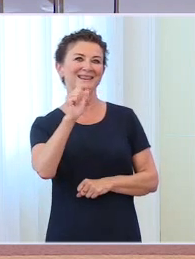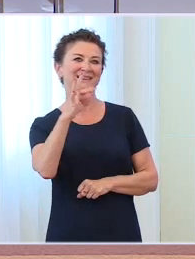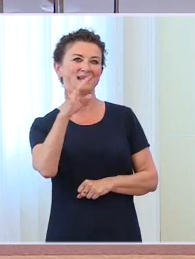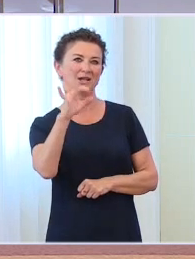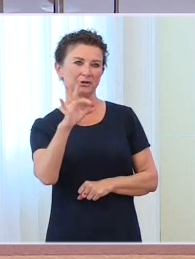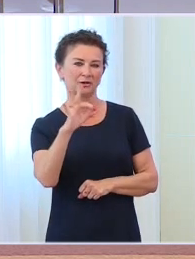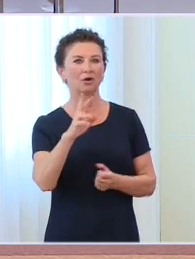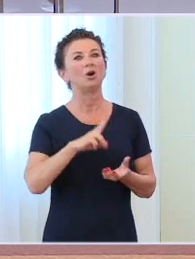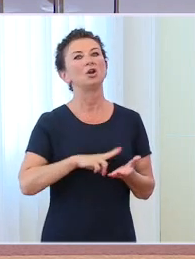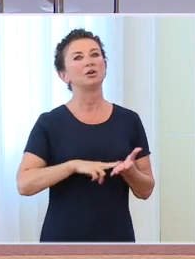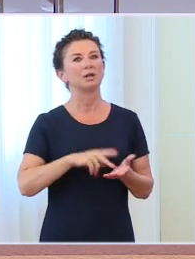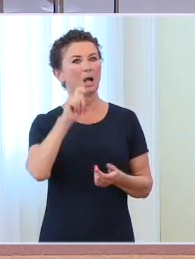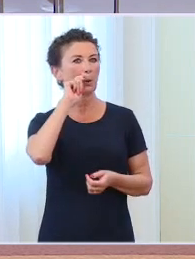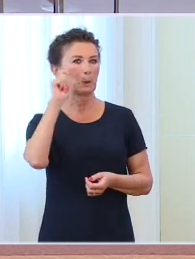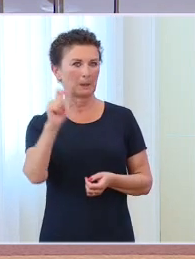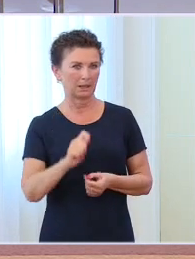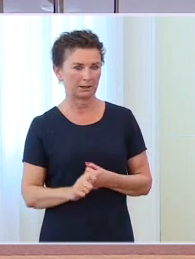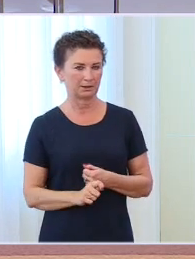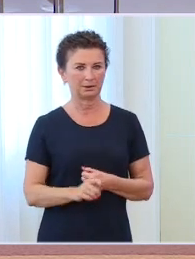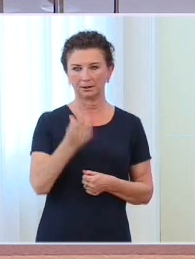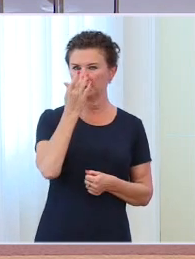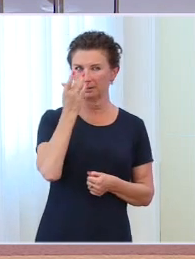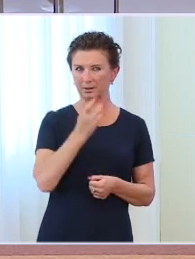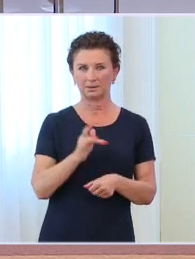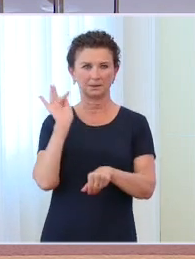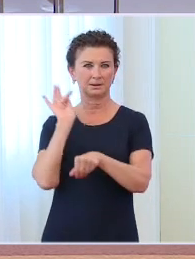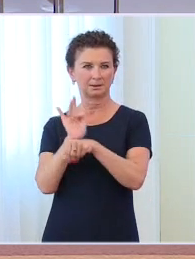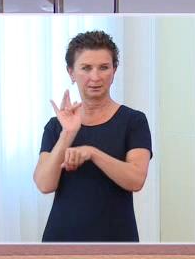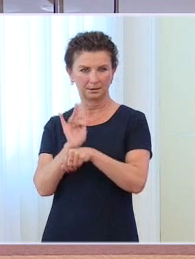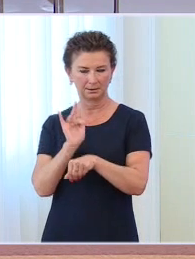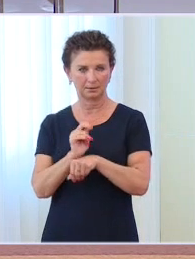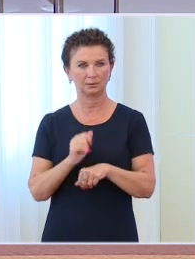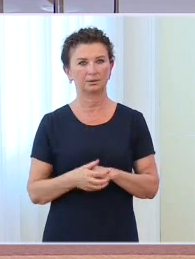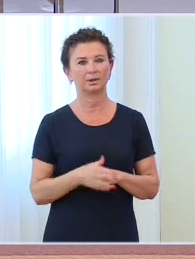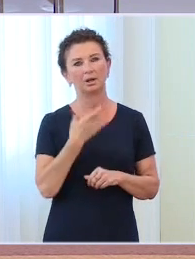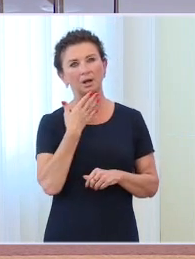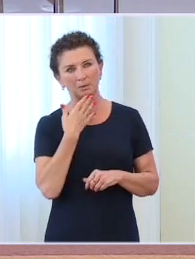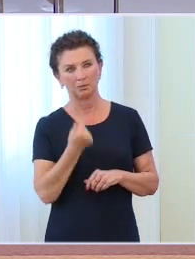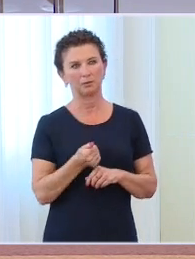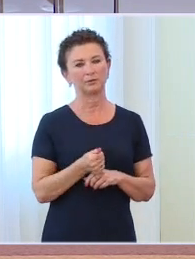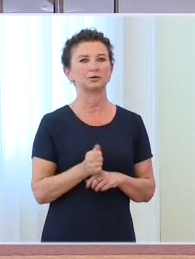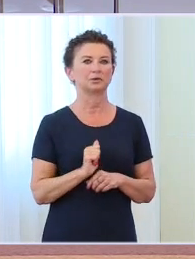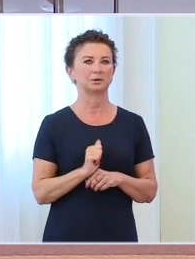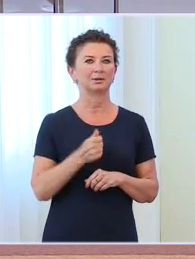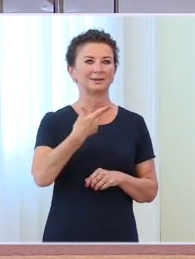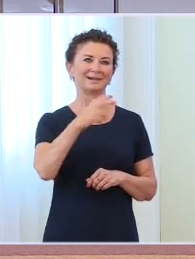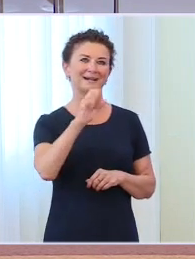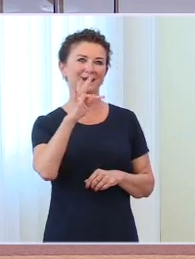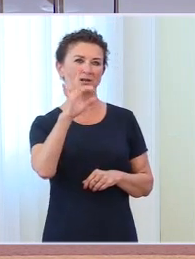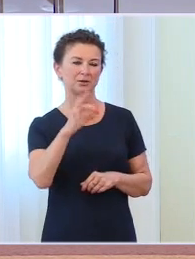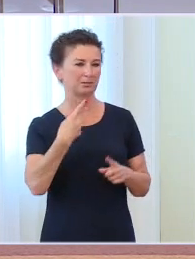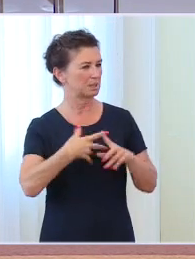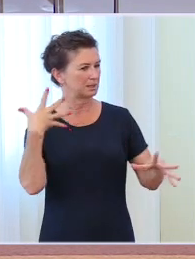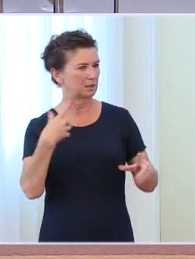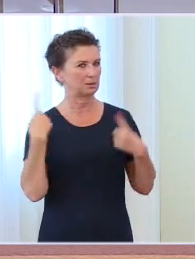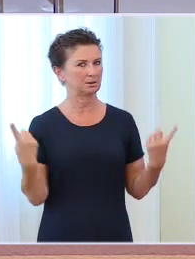krytyki ze strony rosyjskiej, która zarzuca Sojuszowi, że eskaluje sytuację i działa nieodpowiedzialnie, doprowadzając do śmierci kolejnych